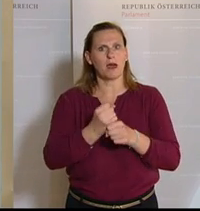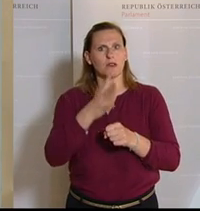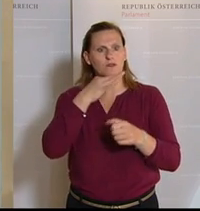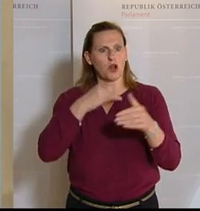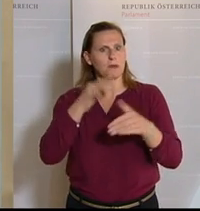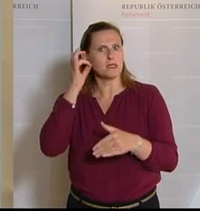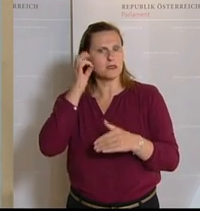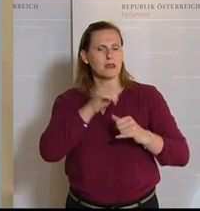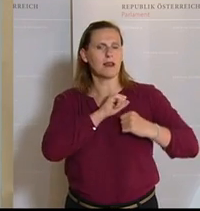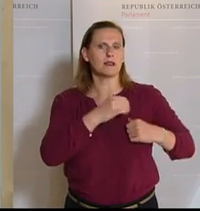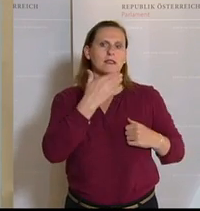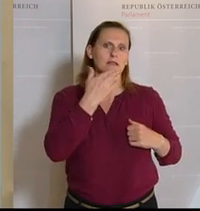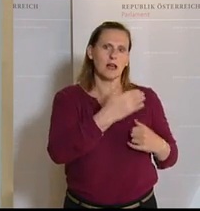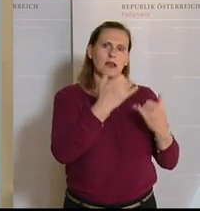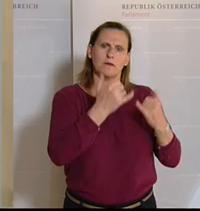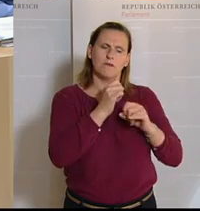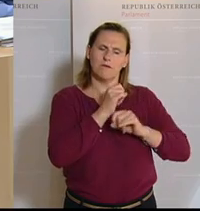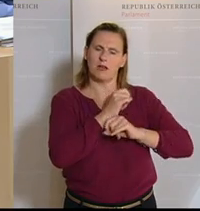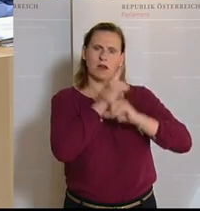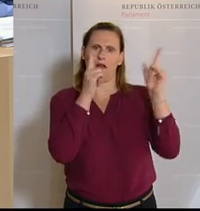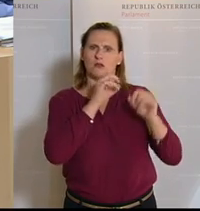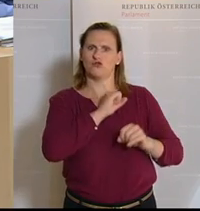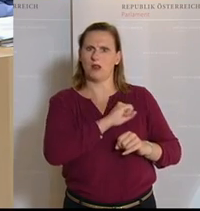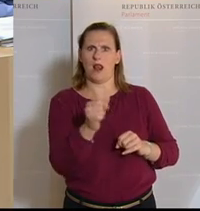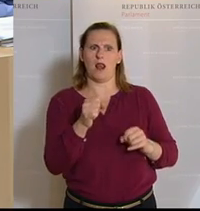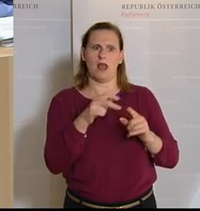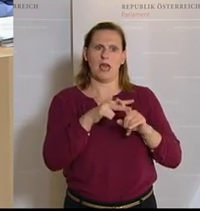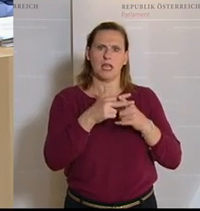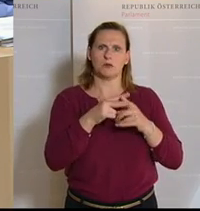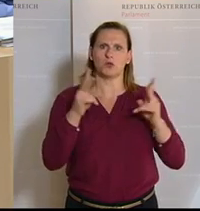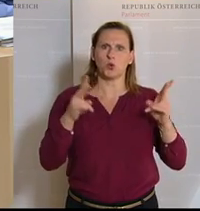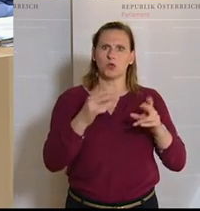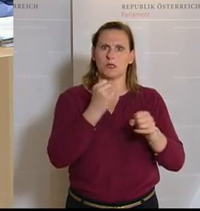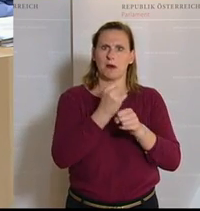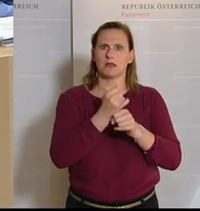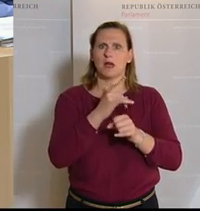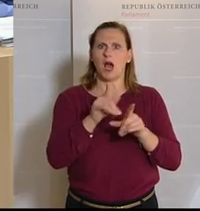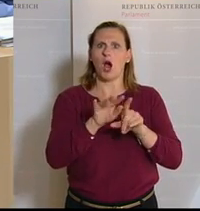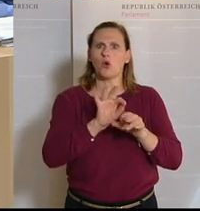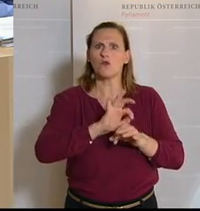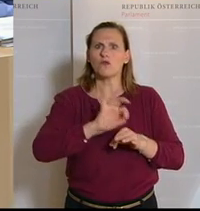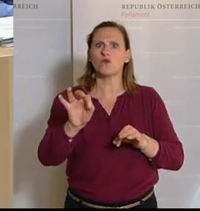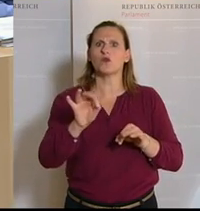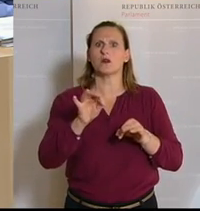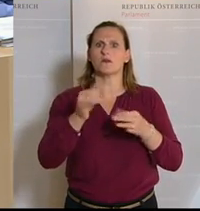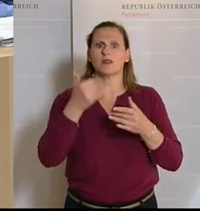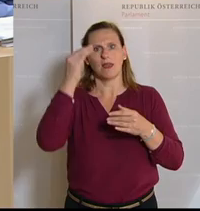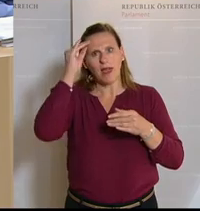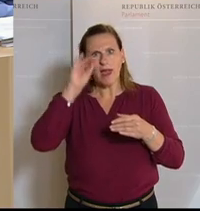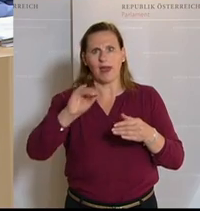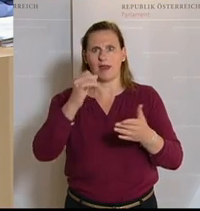Sie herzlich danken an dieser Stelle. Dazu wird es ja rasch klargestellt, wo das Instrument der Kurzarbeit gekommen ist, dass das natürlich auch für die gemeinnützigen Träger gilt.